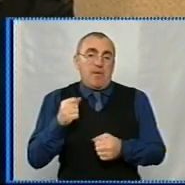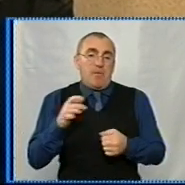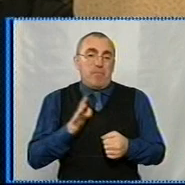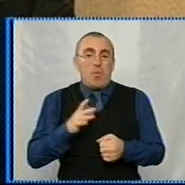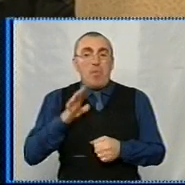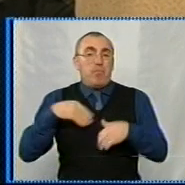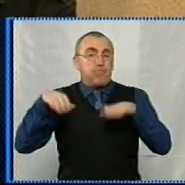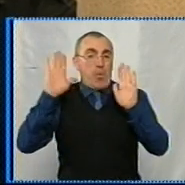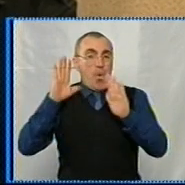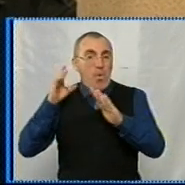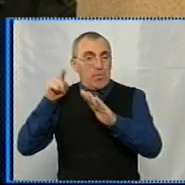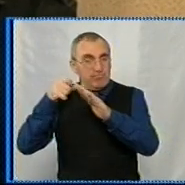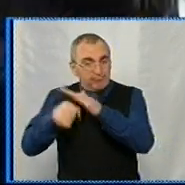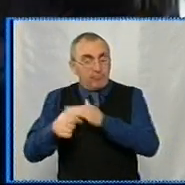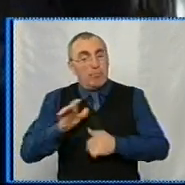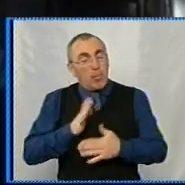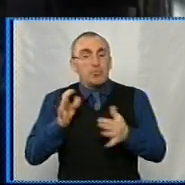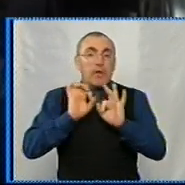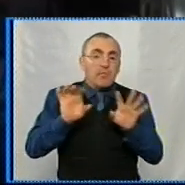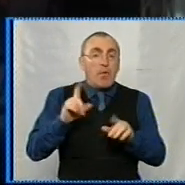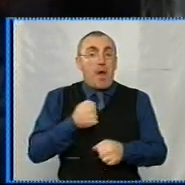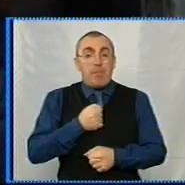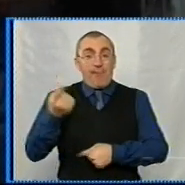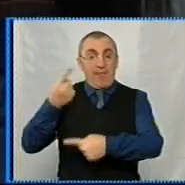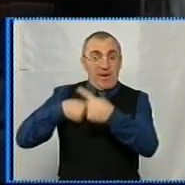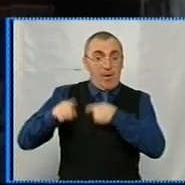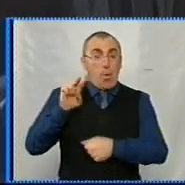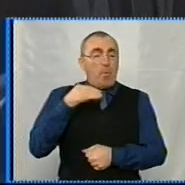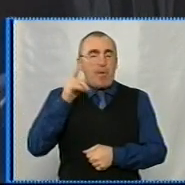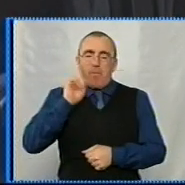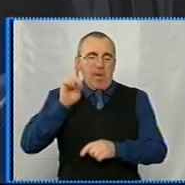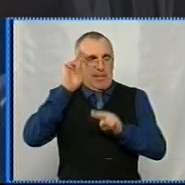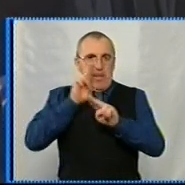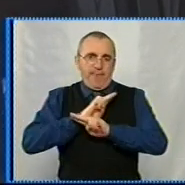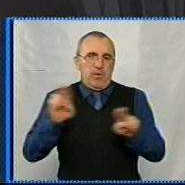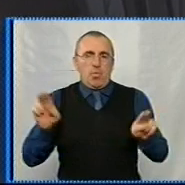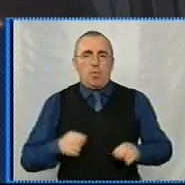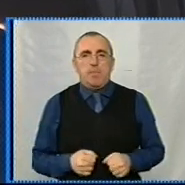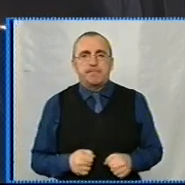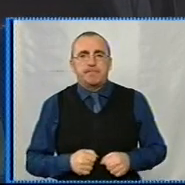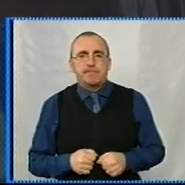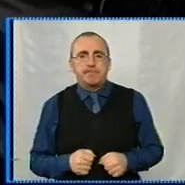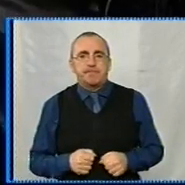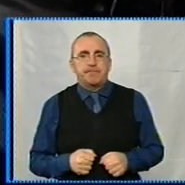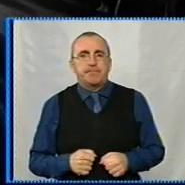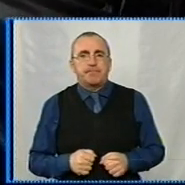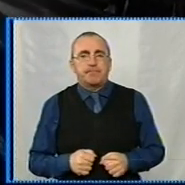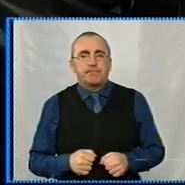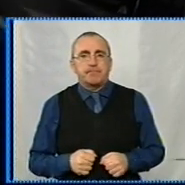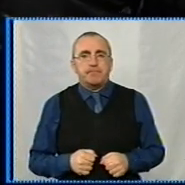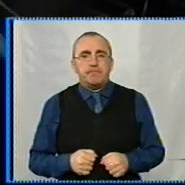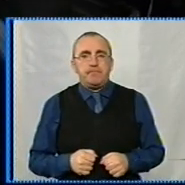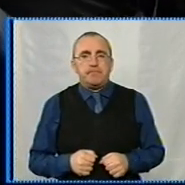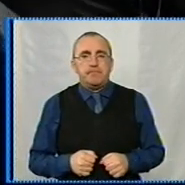були в полоні, є якась інформація. Коли бійці повернуться в Кропивницький, невідомо. Ольга Проценко, Анатолій Басистий, новини на Суспільному,